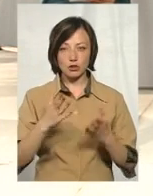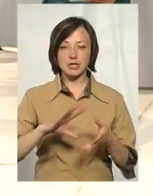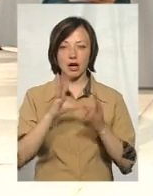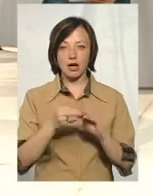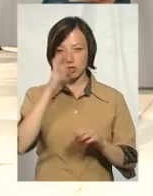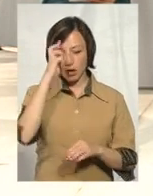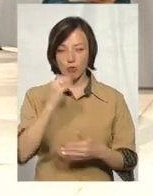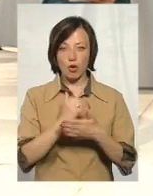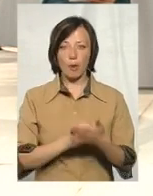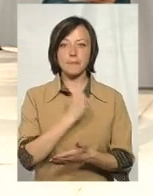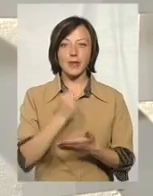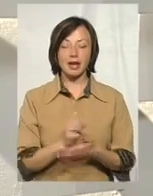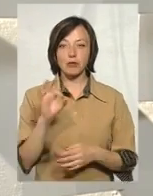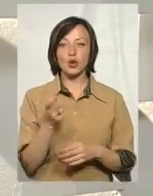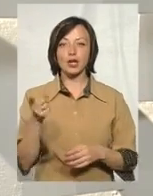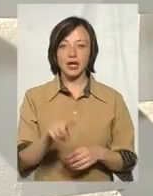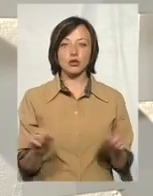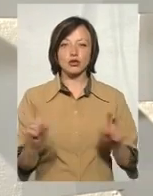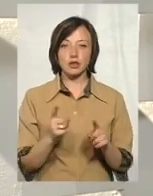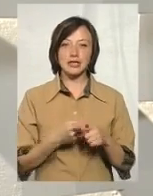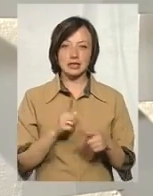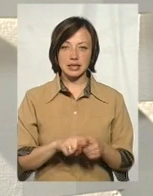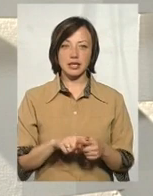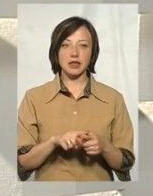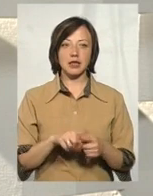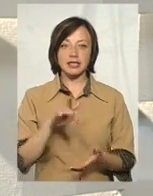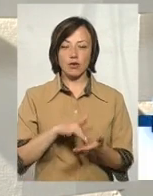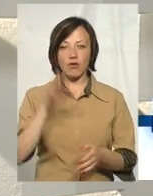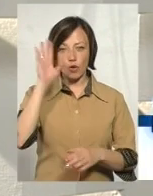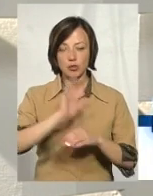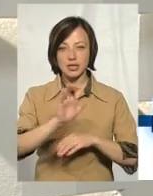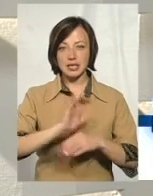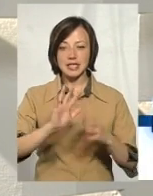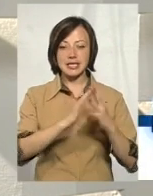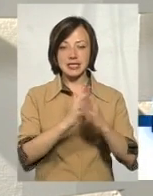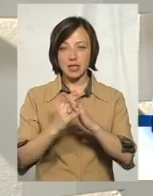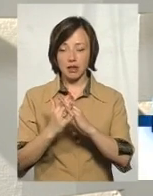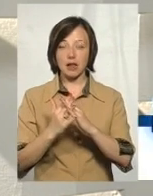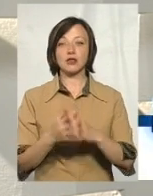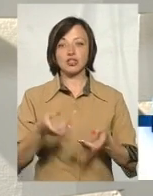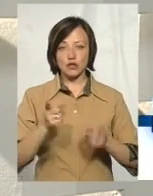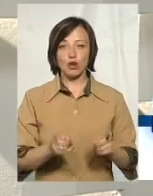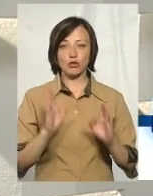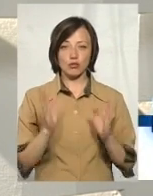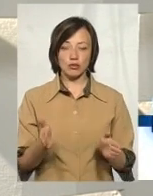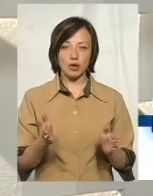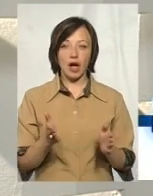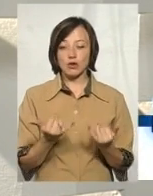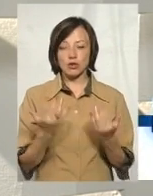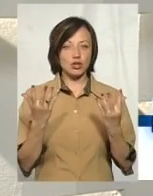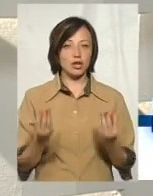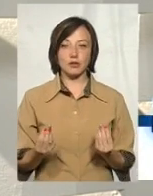програма прийнята про те, що це централізовано водопостачання сільських населених пунктів, то, звичайно, вона вирішиться. Але на